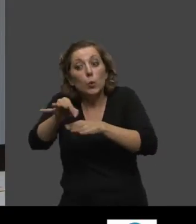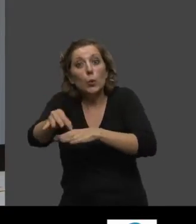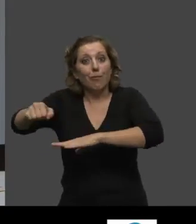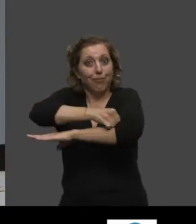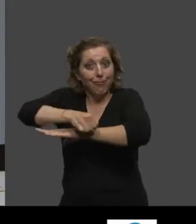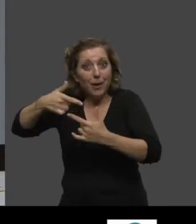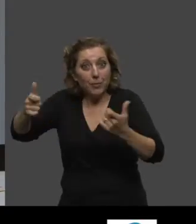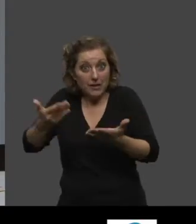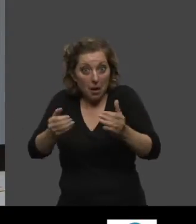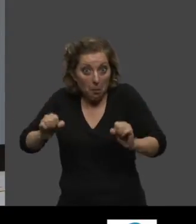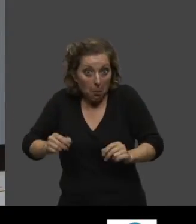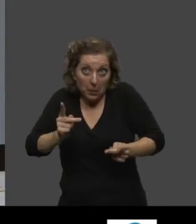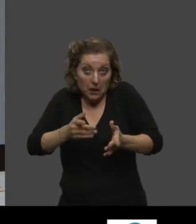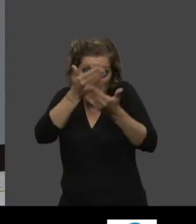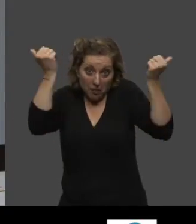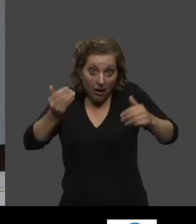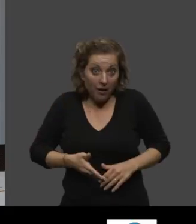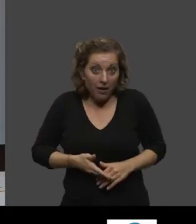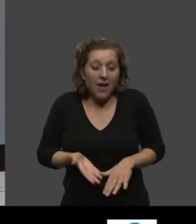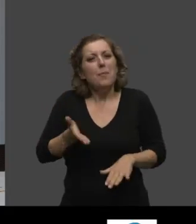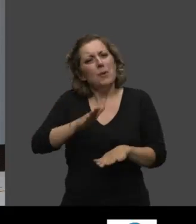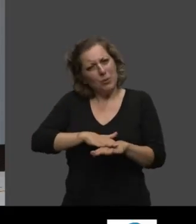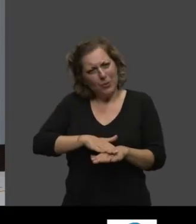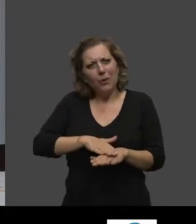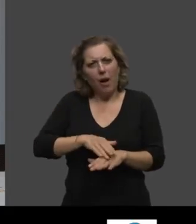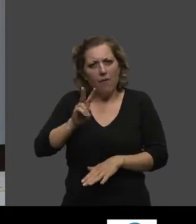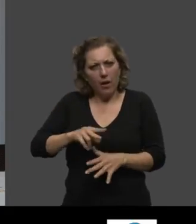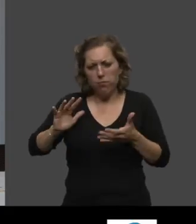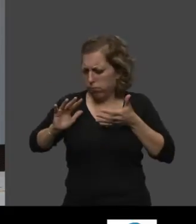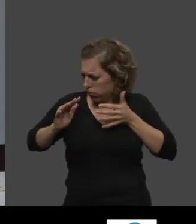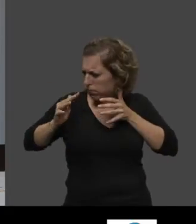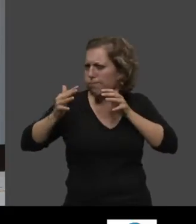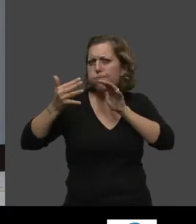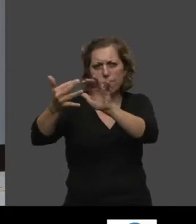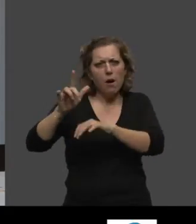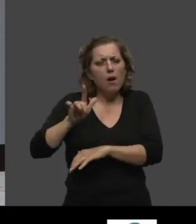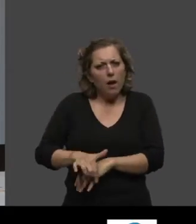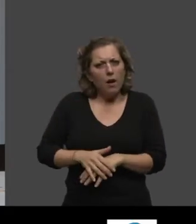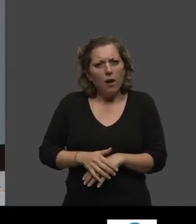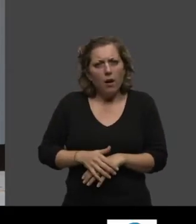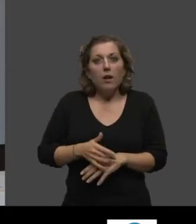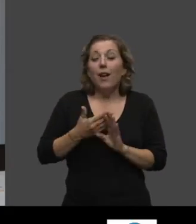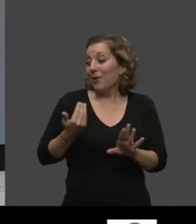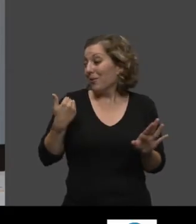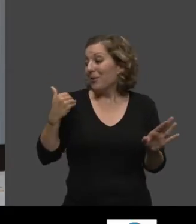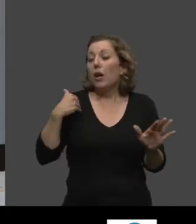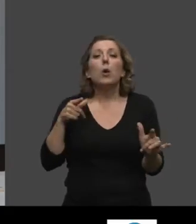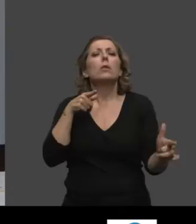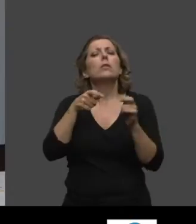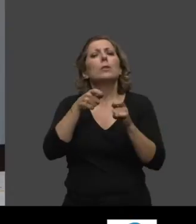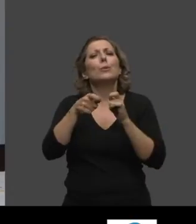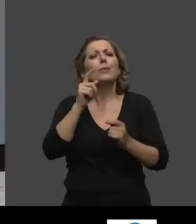Mais non, c'est vrai que les choses ont tellement évolué. Et on parlait tout à l'heure